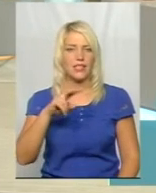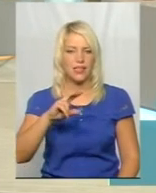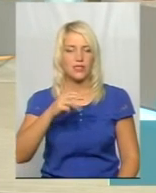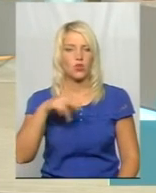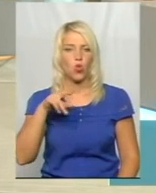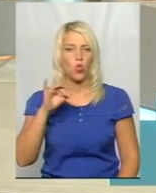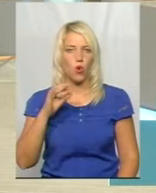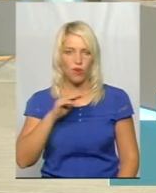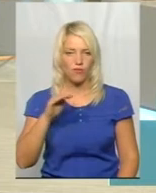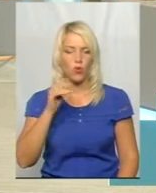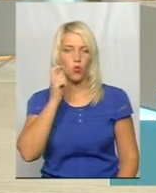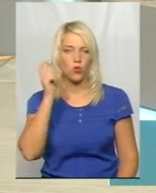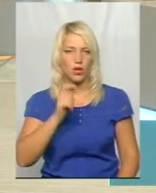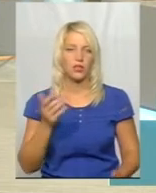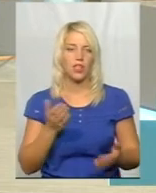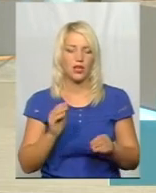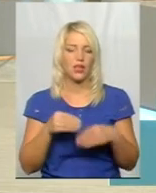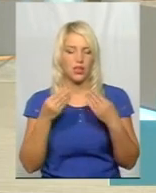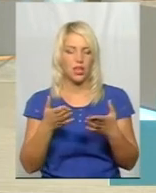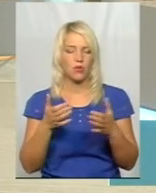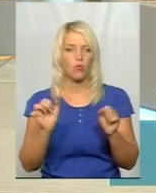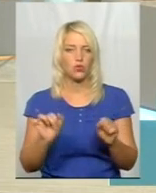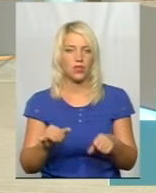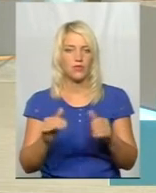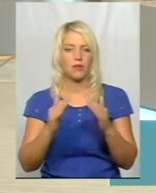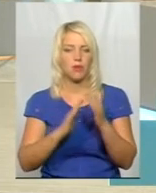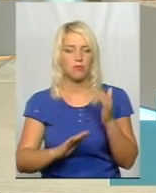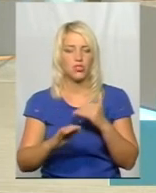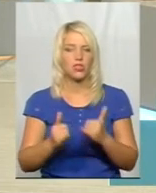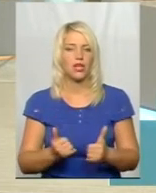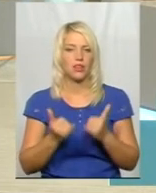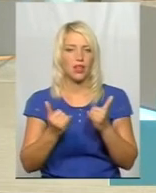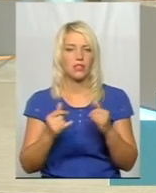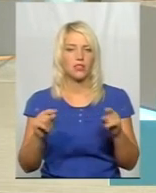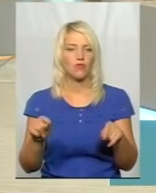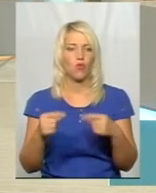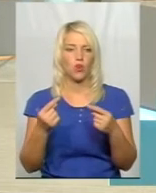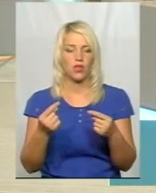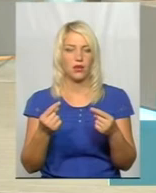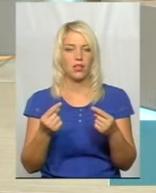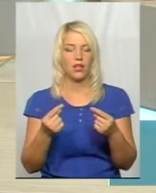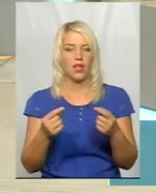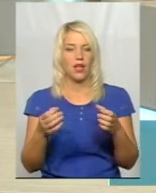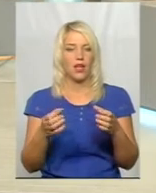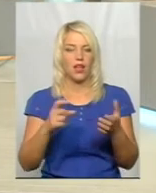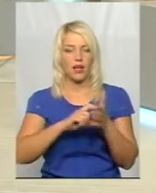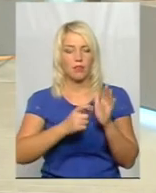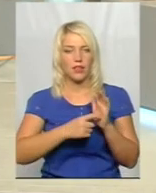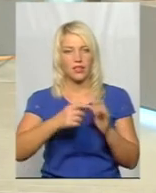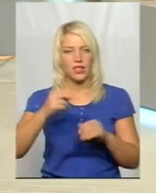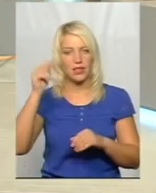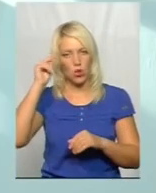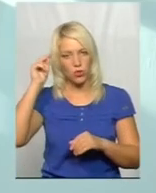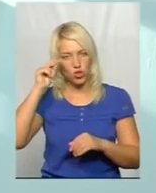надало можливість також приміщення для створення кабінетів теоретичного навчання на